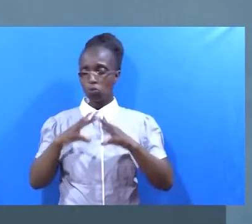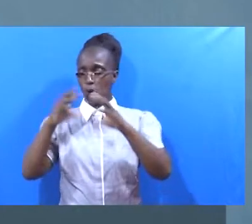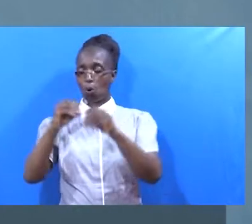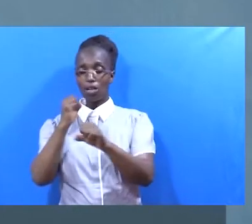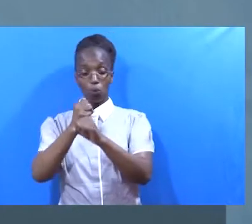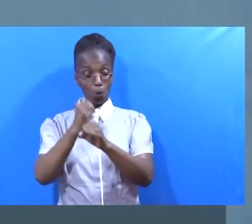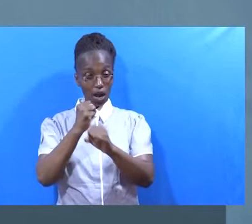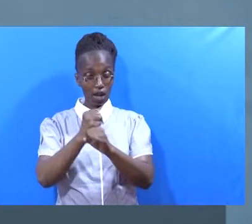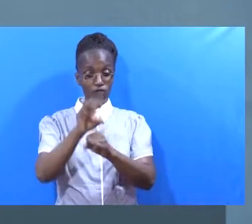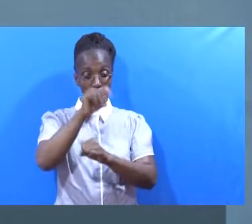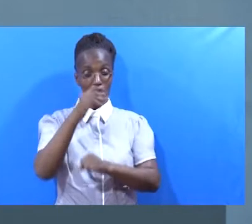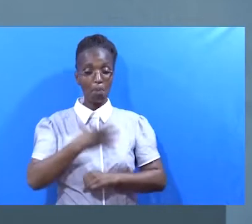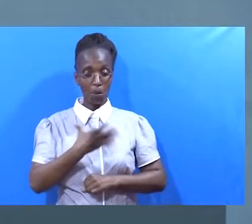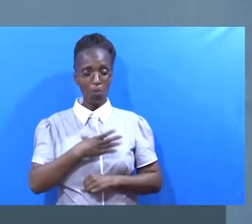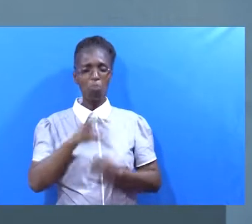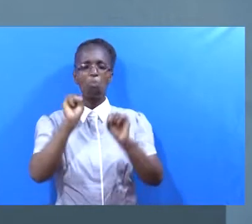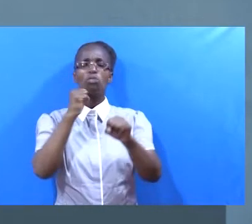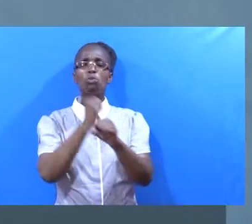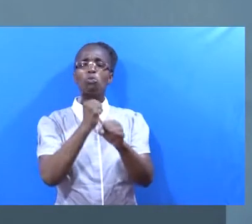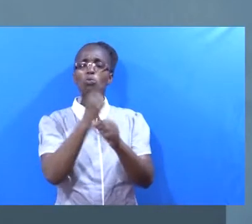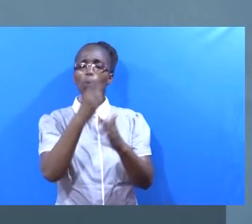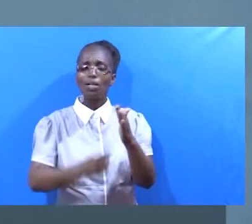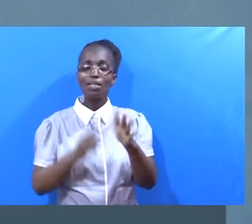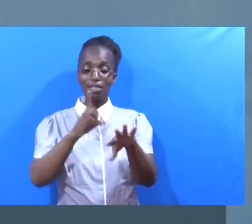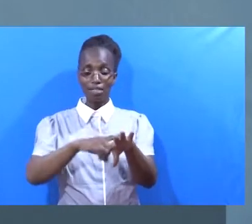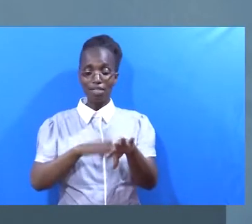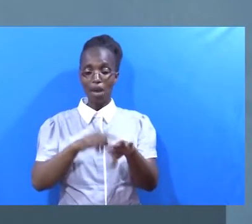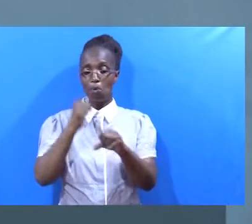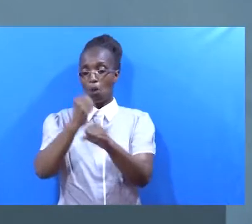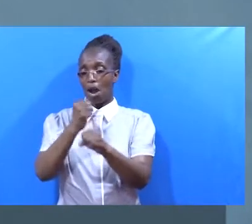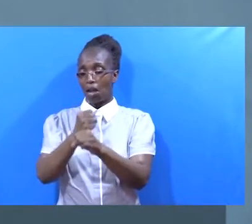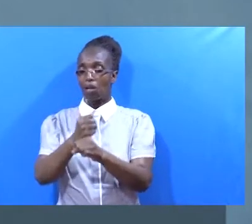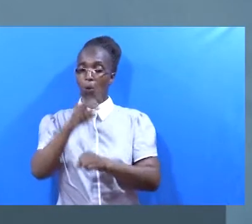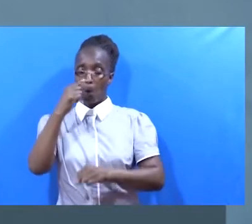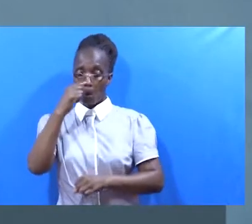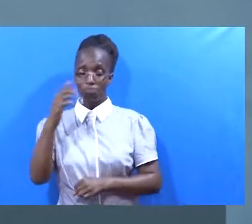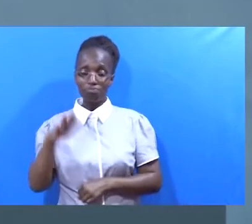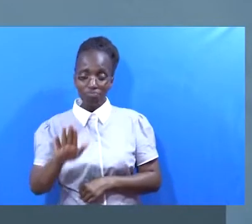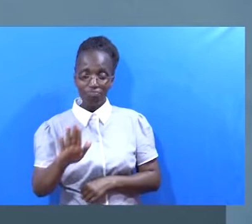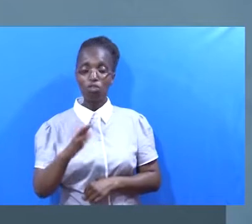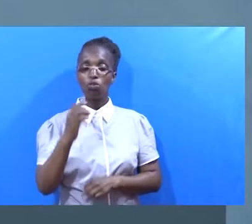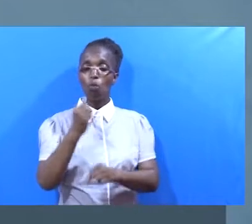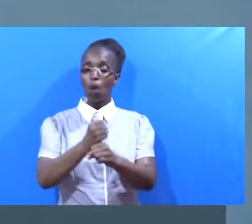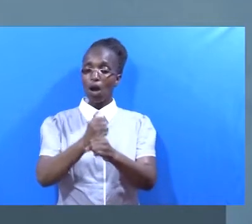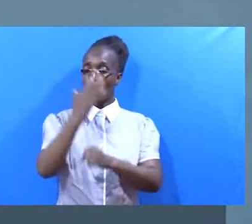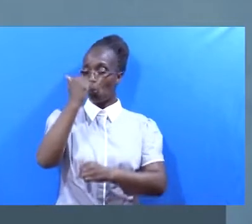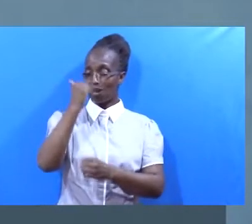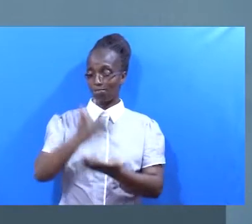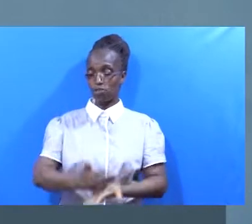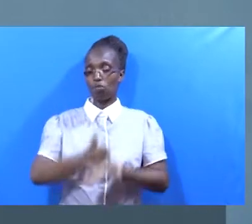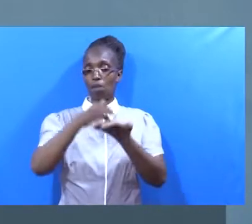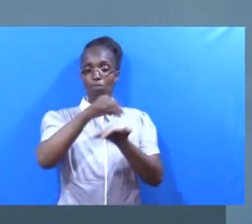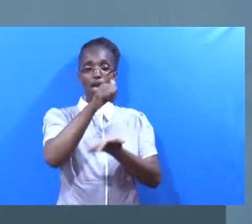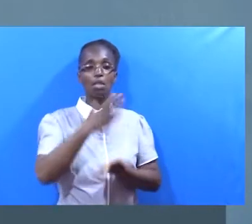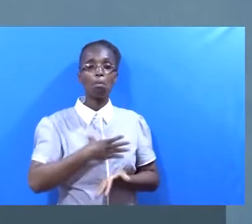wengine Kama ingekuwa ni kwa ajili yako mwenyewe Ungeka kwa nyumba Ata unapofanya kazi ya po kwa kwa nyumbani Unafanya kwa ajili ya